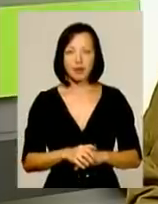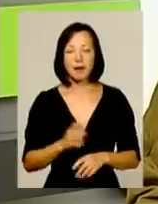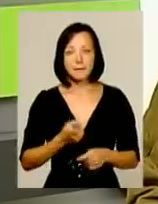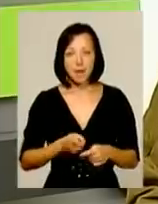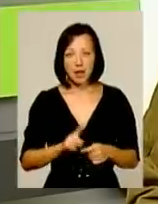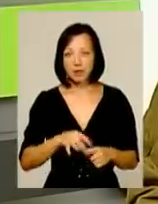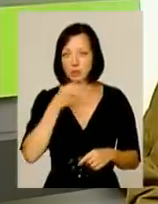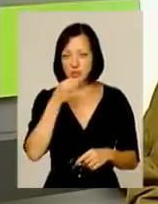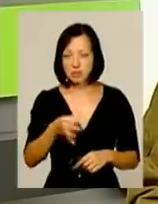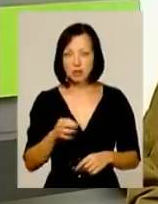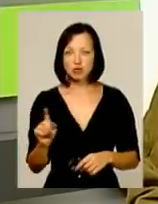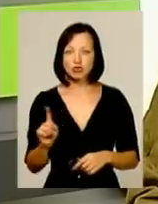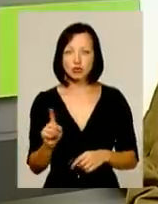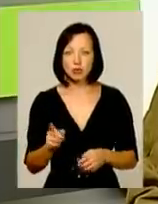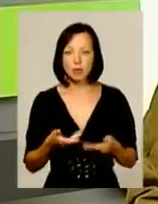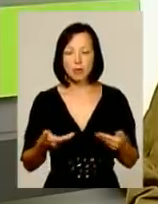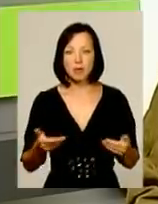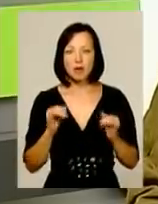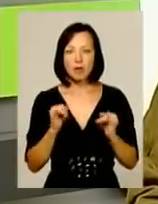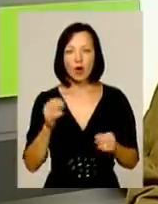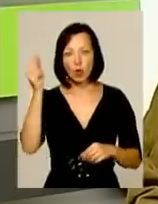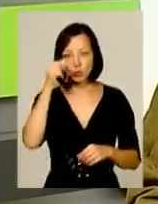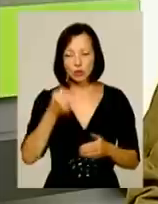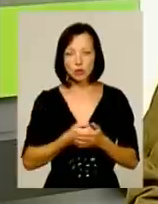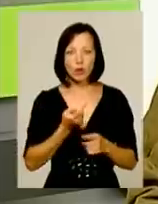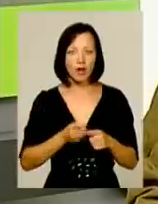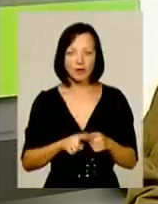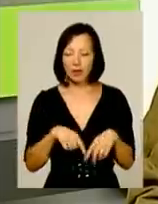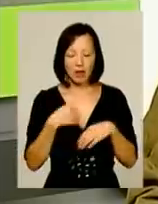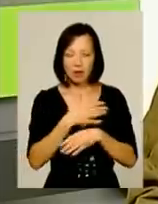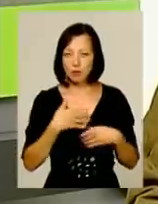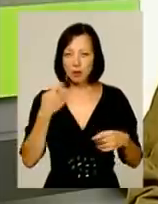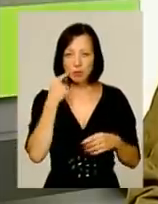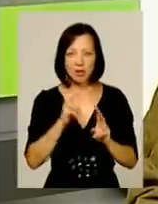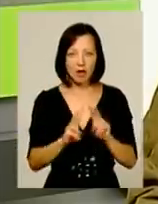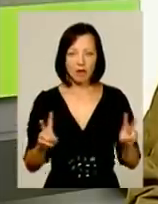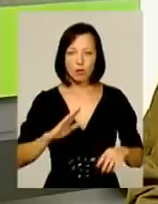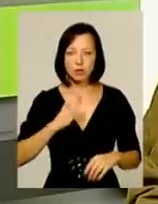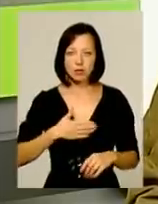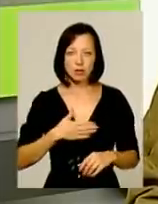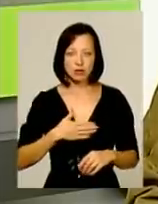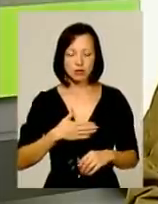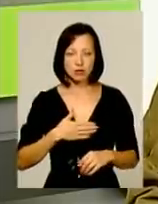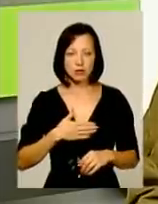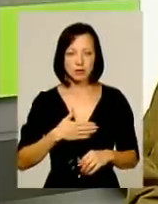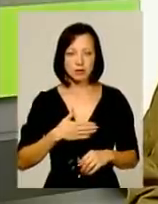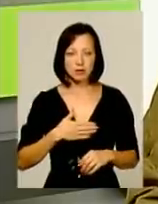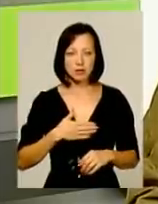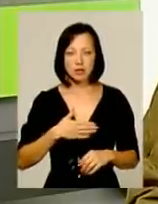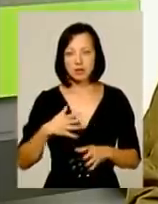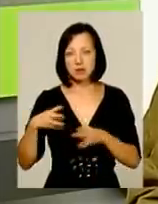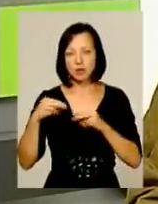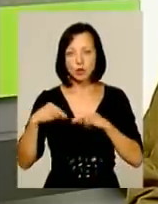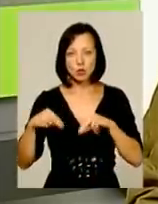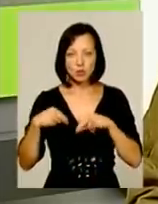Тому сказати, що ми плохо училися до цього, я не скажу ні в коїм слухом. Я не хочу обіжджати нікого з наших, з моїх